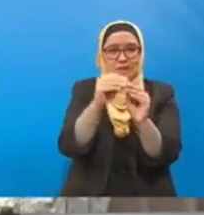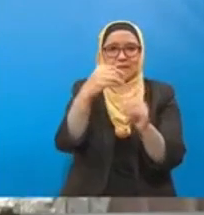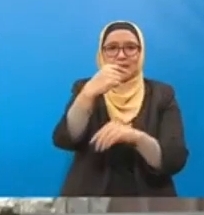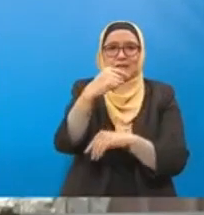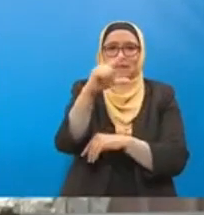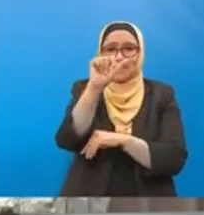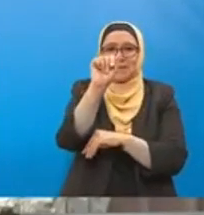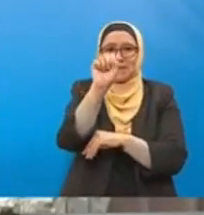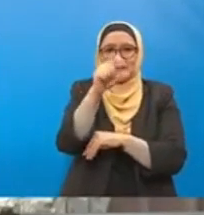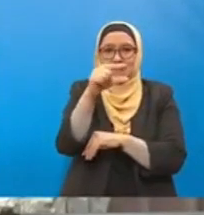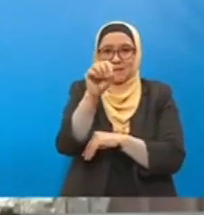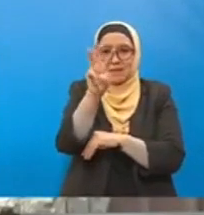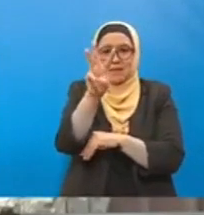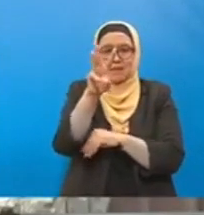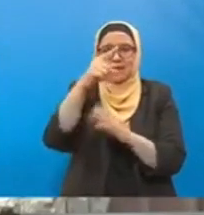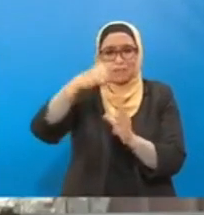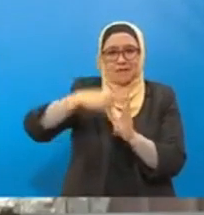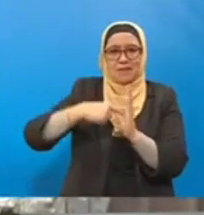2021 ini. Terima kasih.